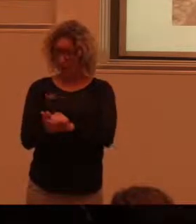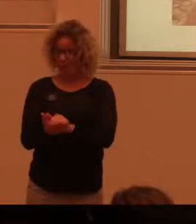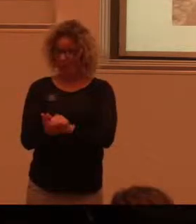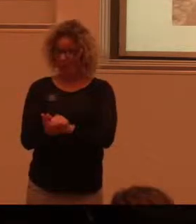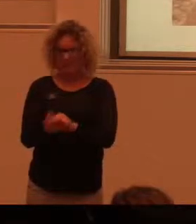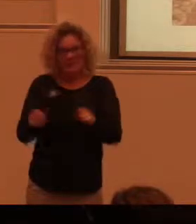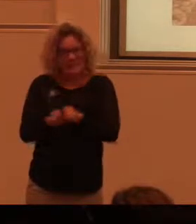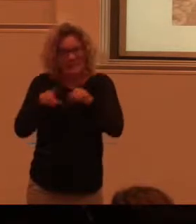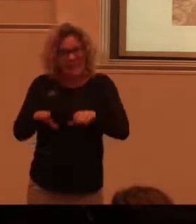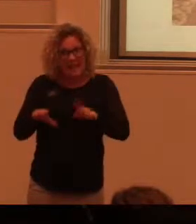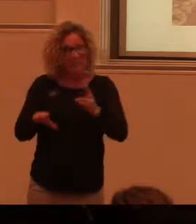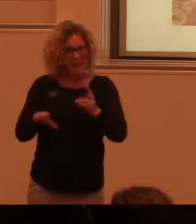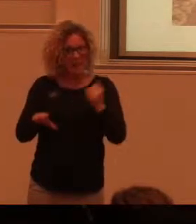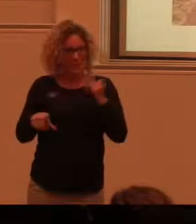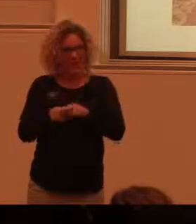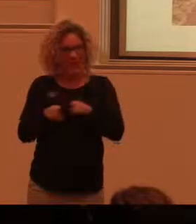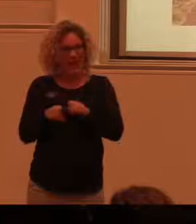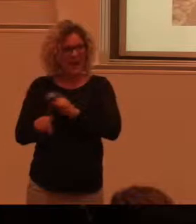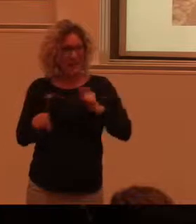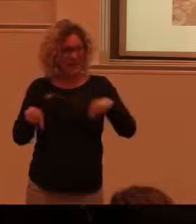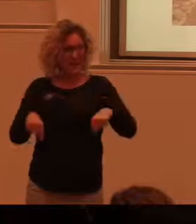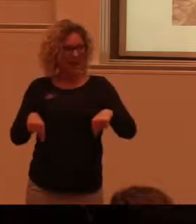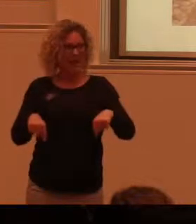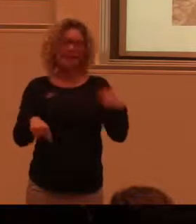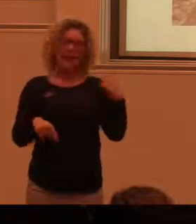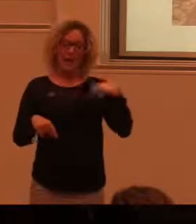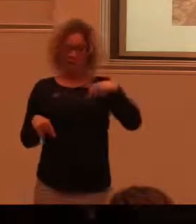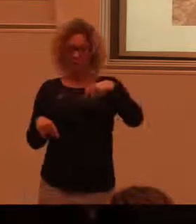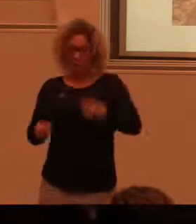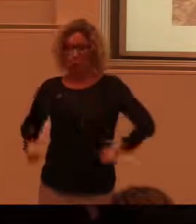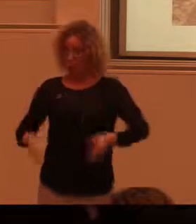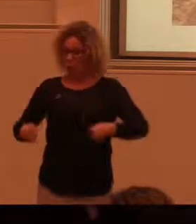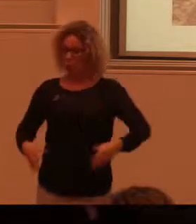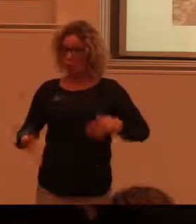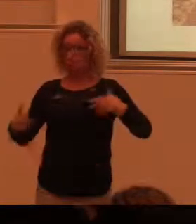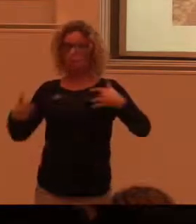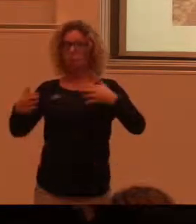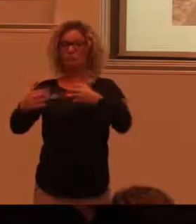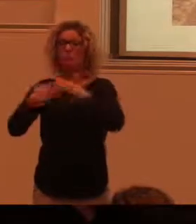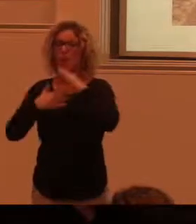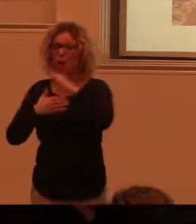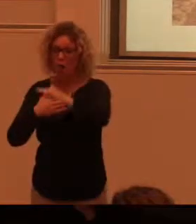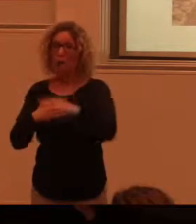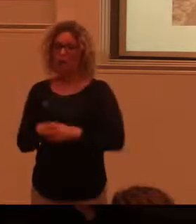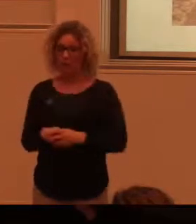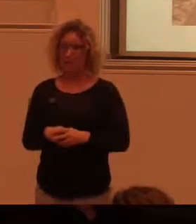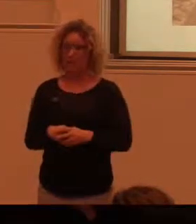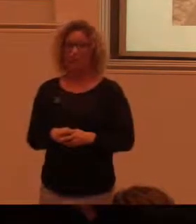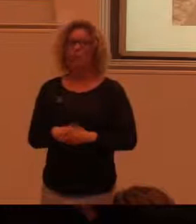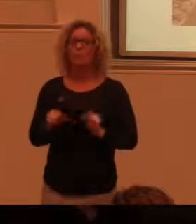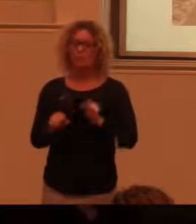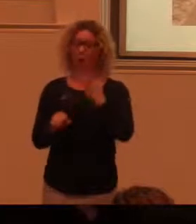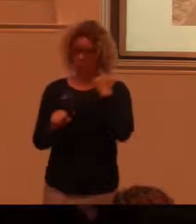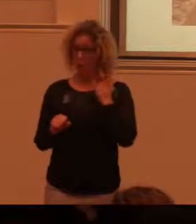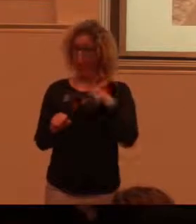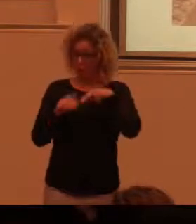nästan på hemmaplan. Där man då kan ta sig ut med rullstol. Och meningen är också att du ska komma